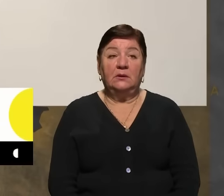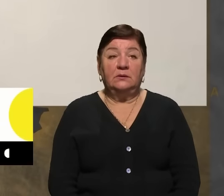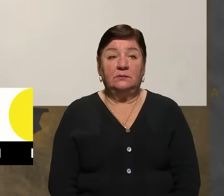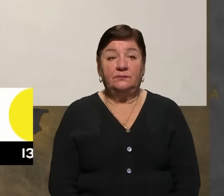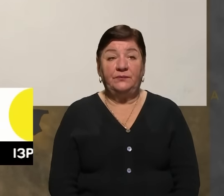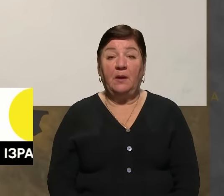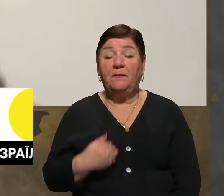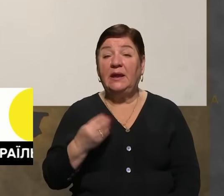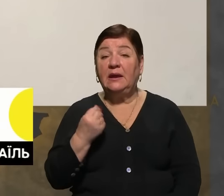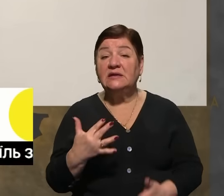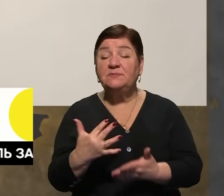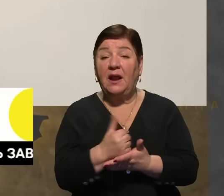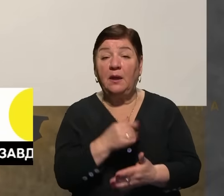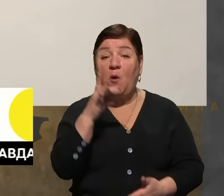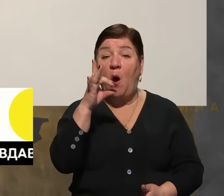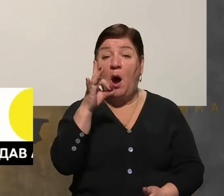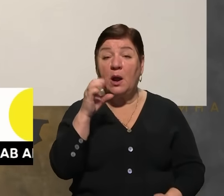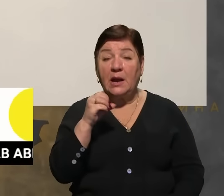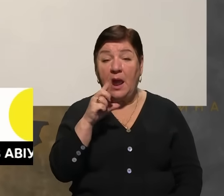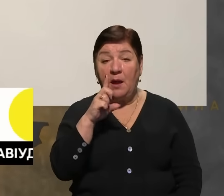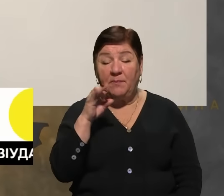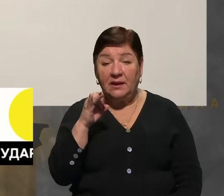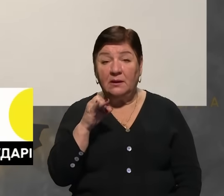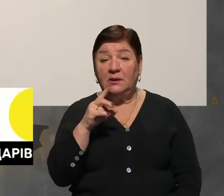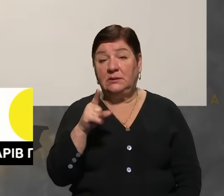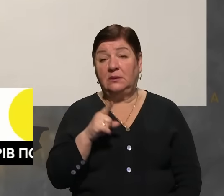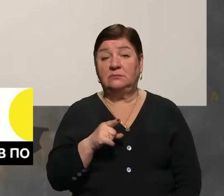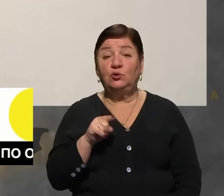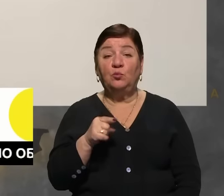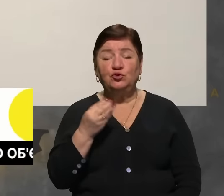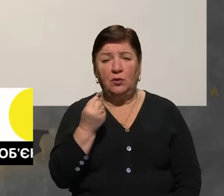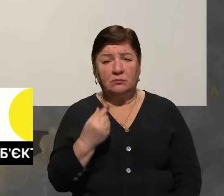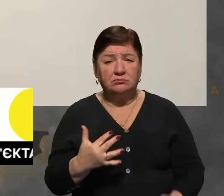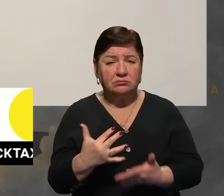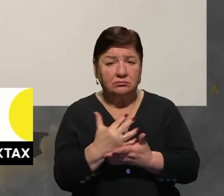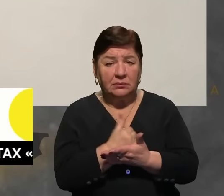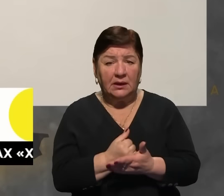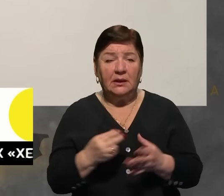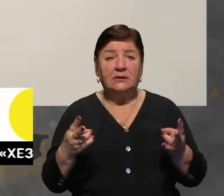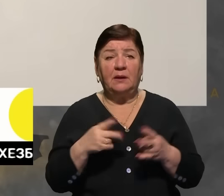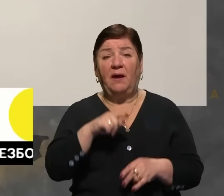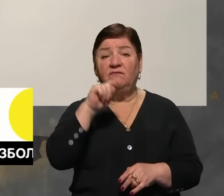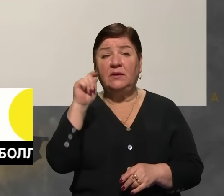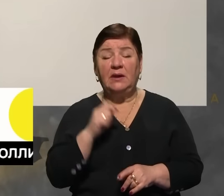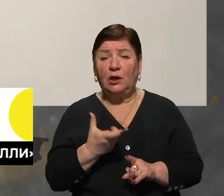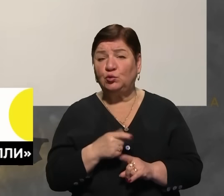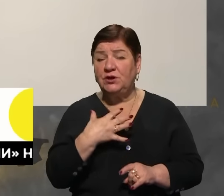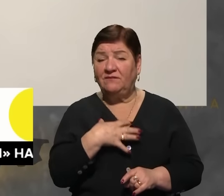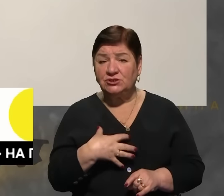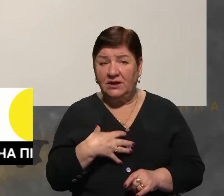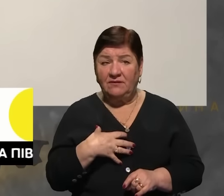Ми збираємо репи, ми зараз збираємо великі збірні репи, тому що, як я і казав, дронова війна зараз дуже важлива,